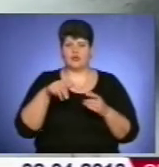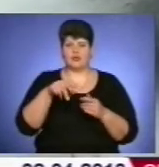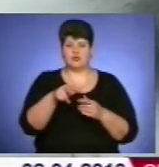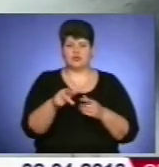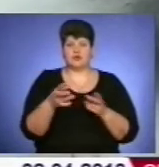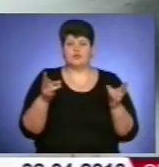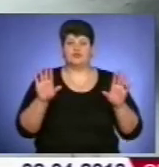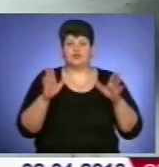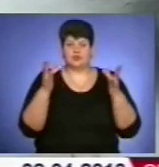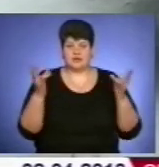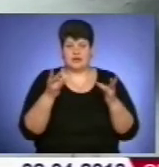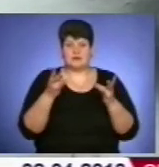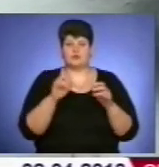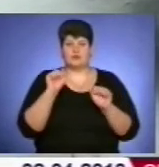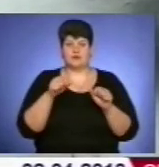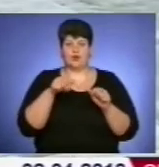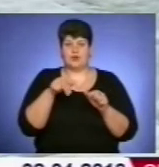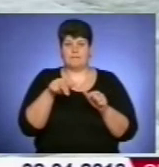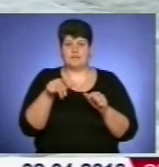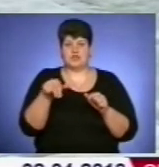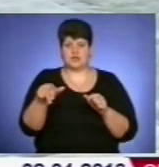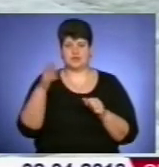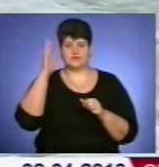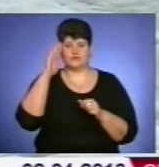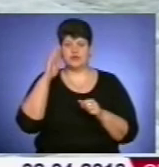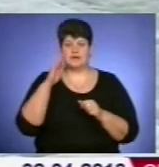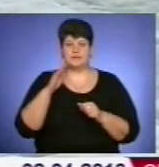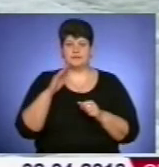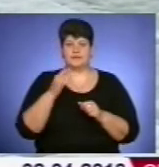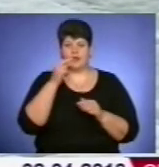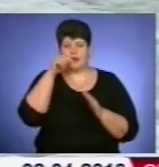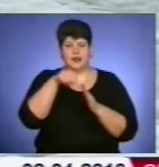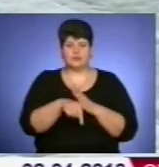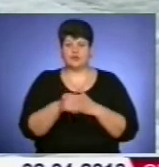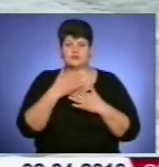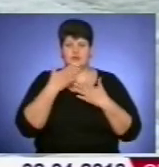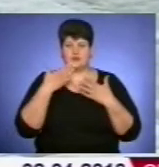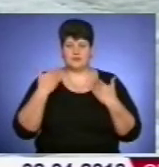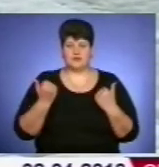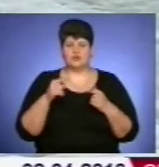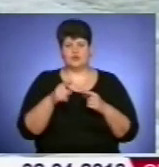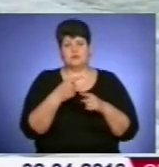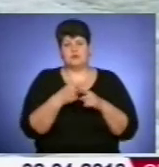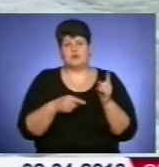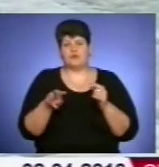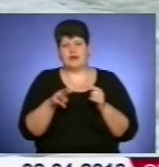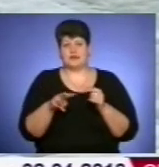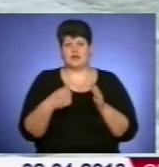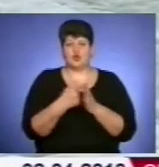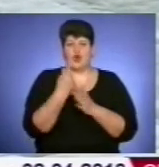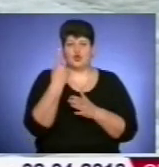потребі згоди можна було вийти пішки. Тут не глибоко. Не глибоко? Тут не глибоко. Тут пів метра, сто метра.